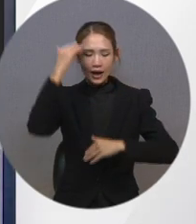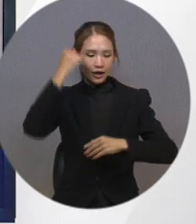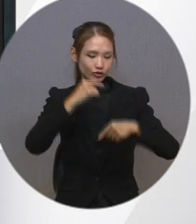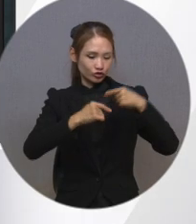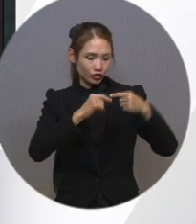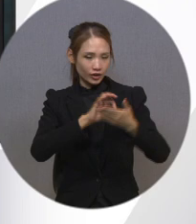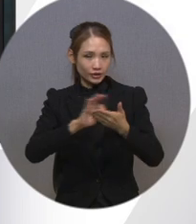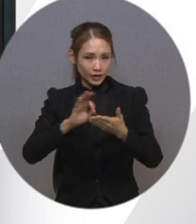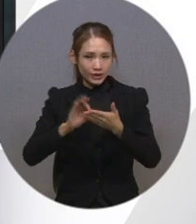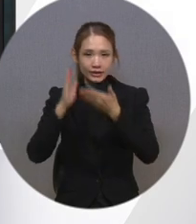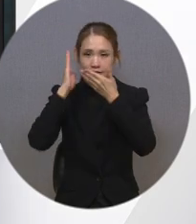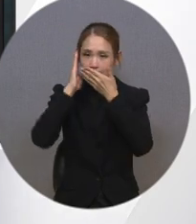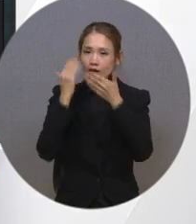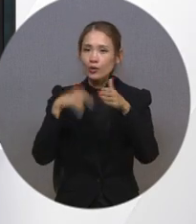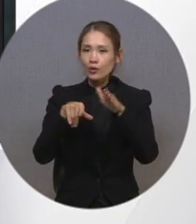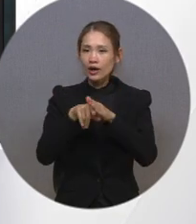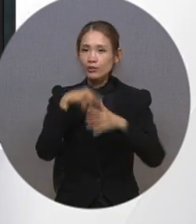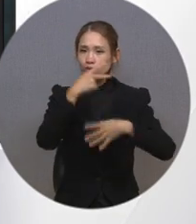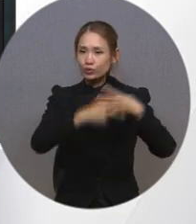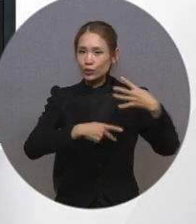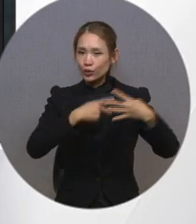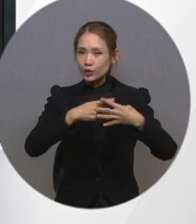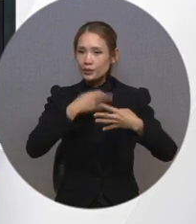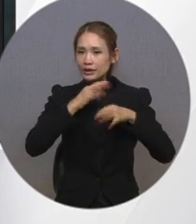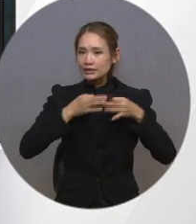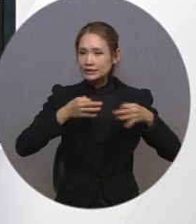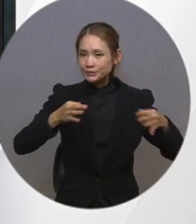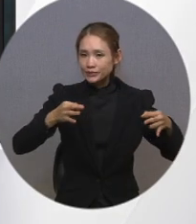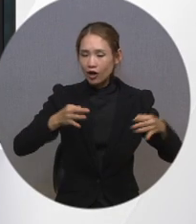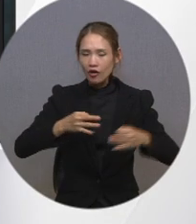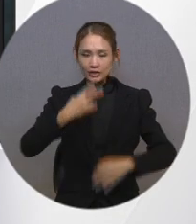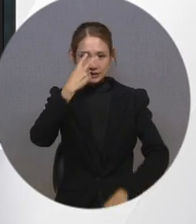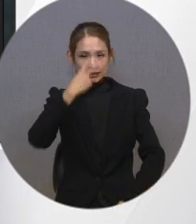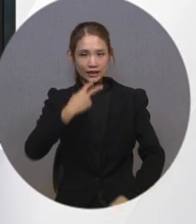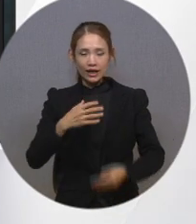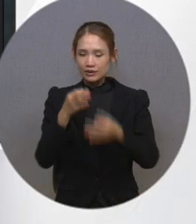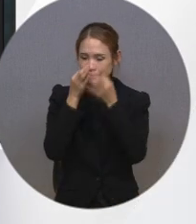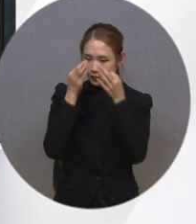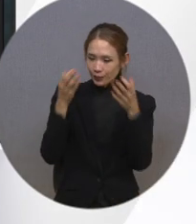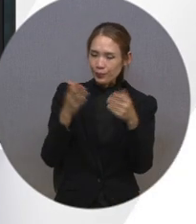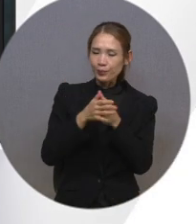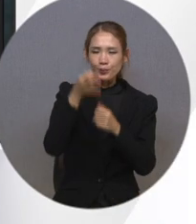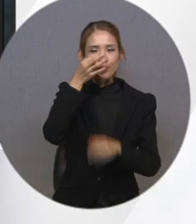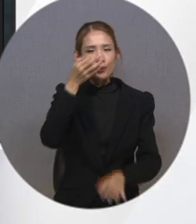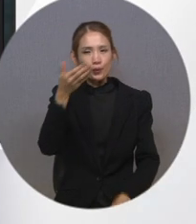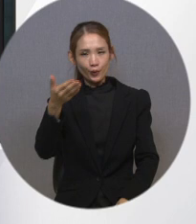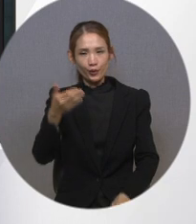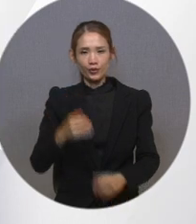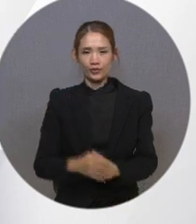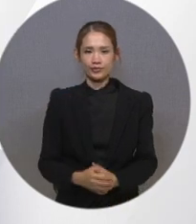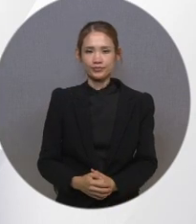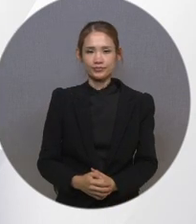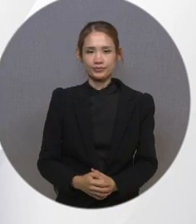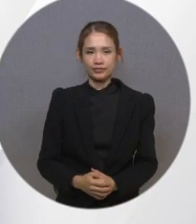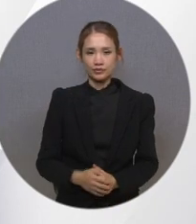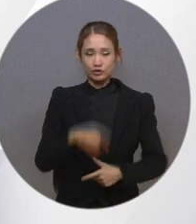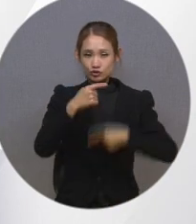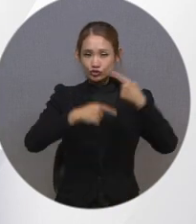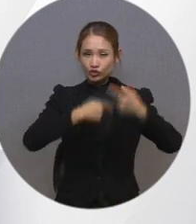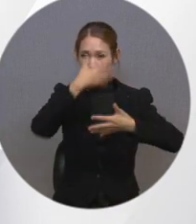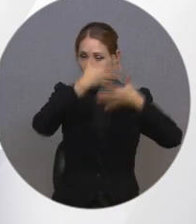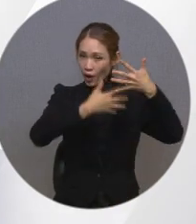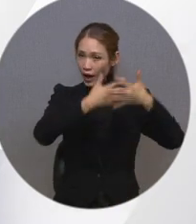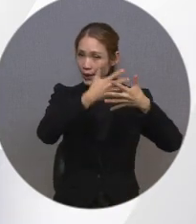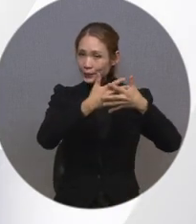청각 장애인에게 프로그램의 음성 메시지를 시각으로 전달하는 방송 접근 서비스입니다. 수어 화면은